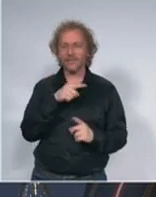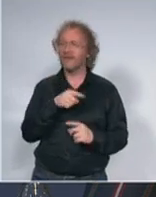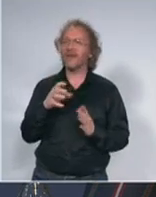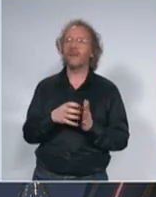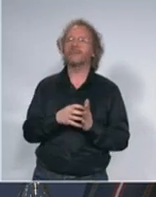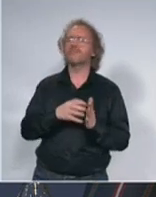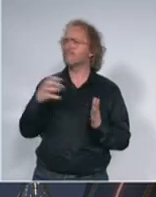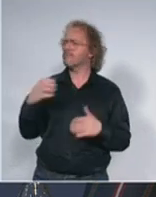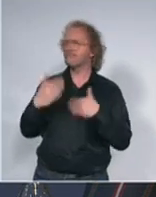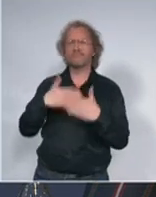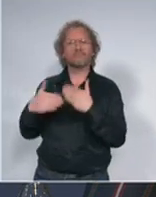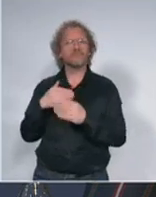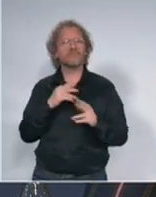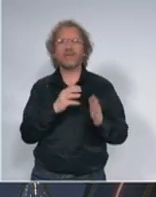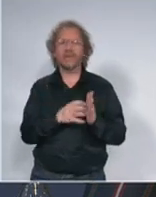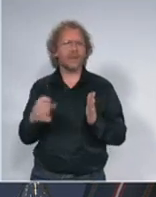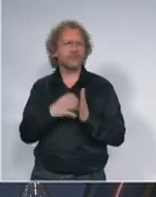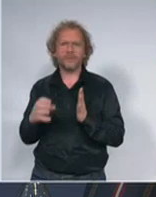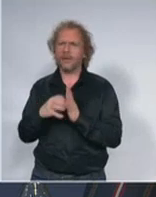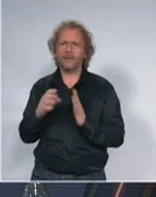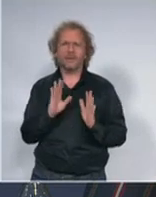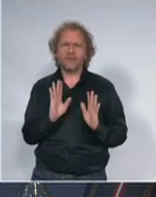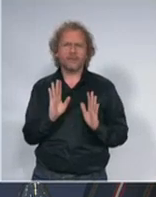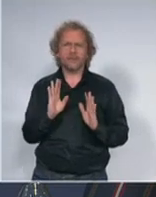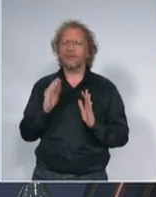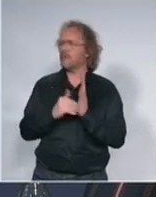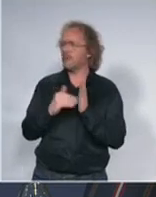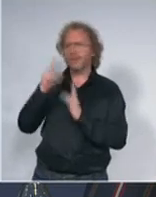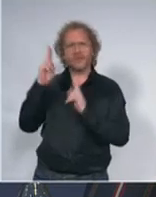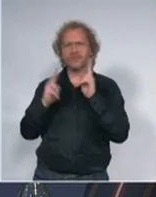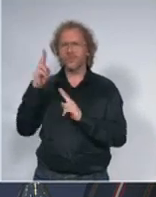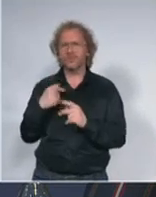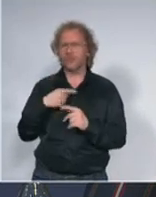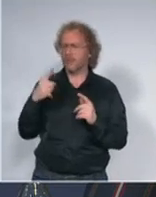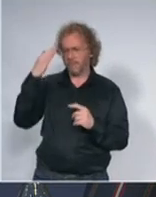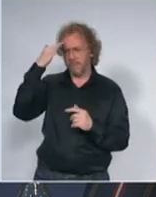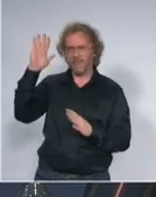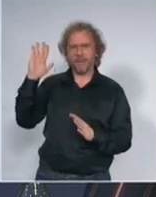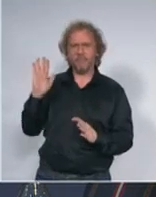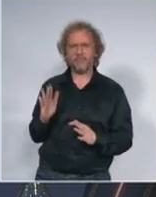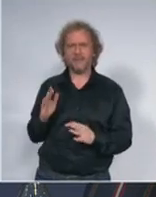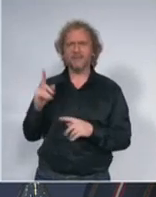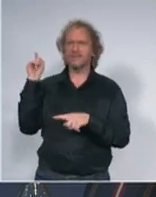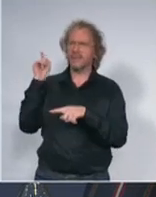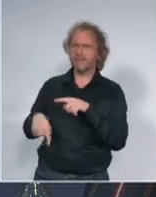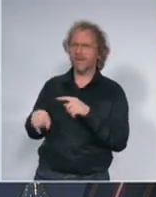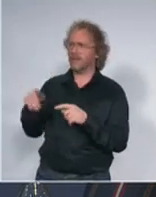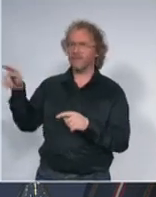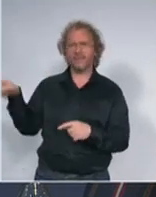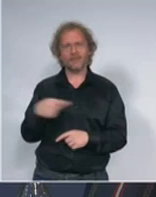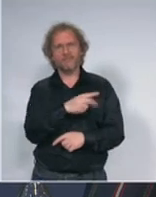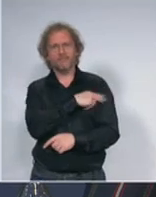terapiju mi svakako nismo o tome trebali ni da diskutujem i tam je palo na pamet da ograničimo takvim ljudima kreditanje